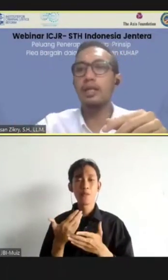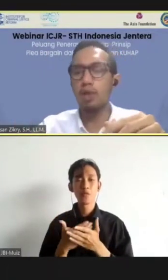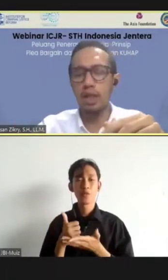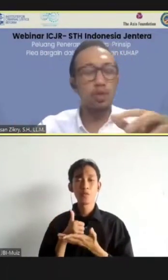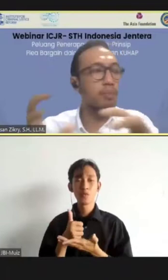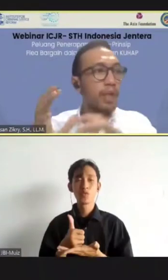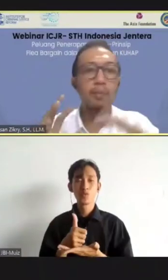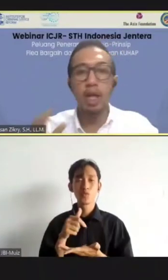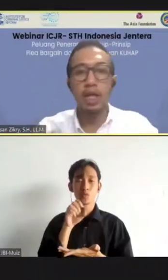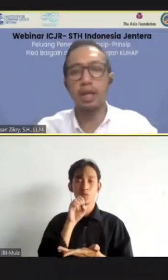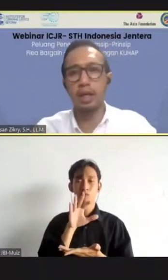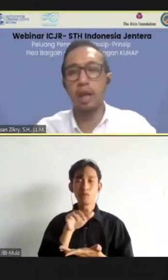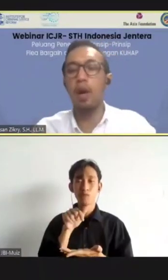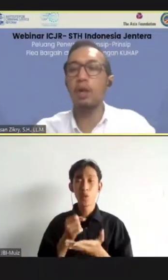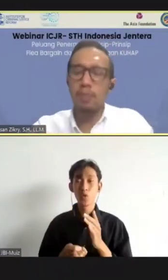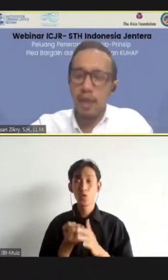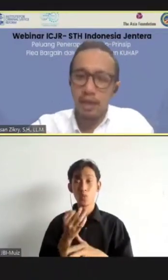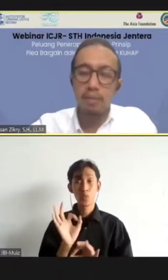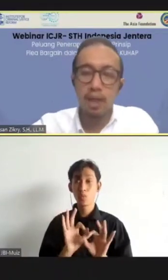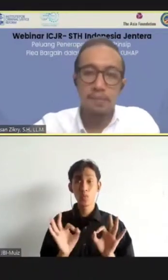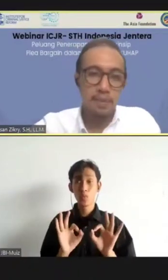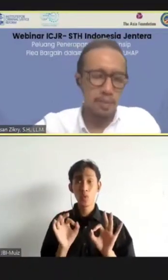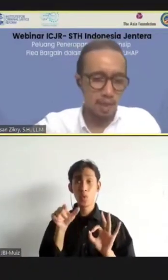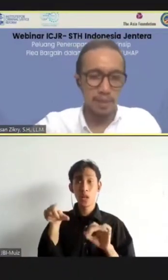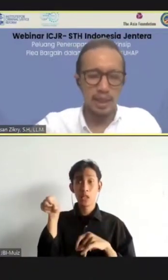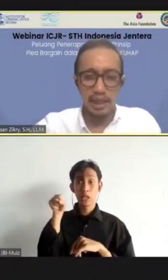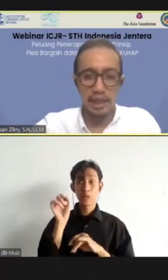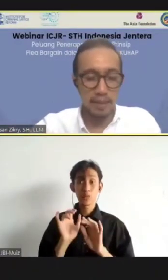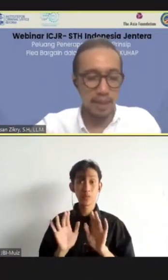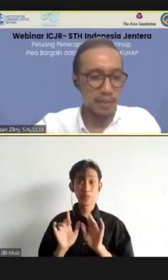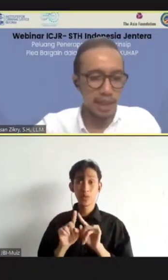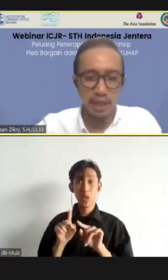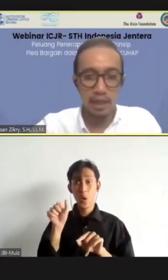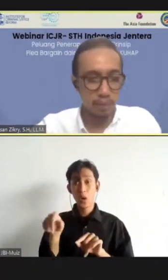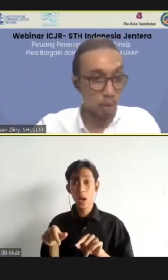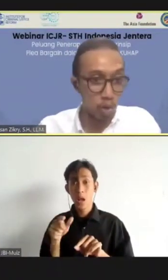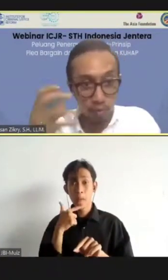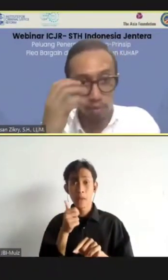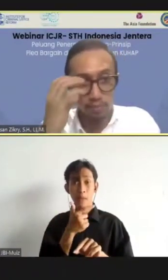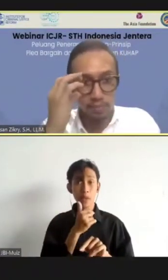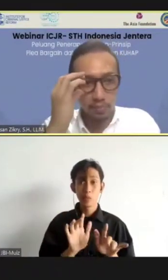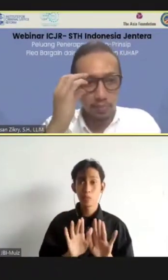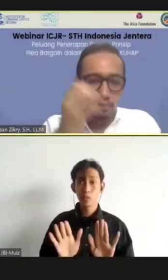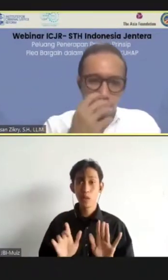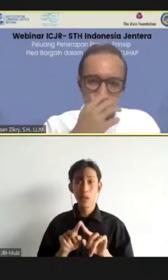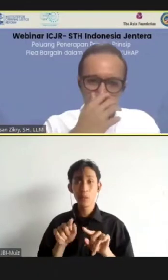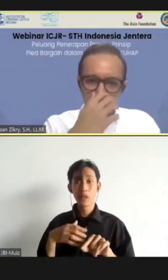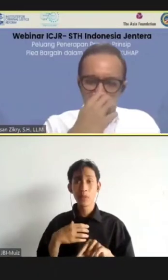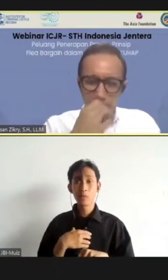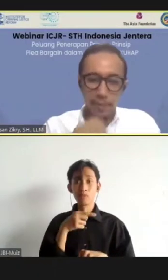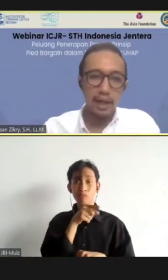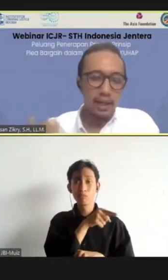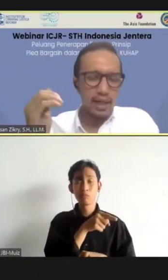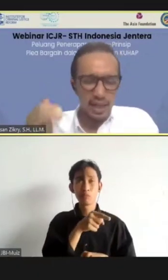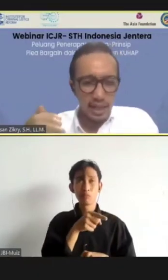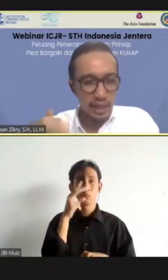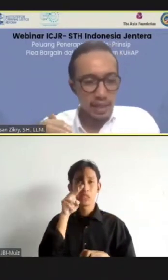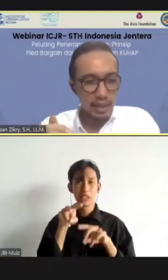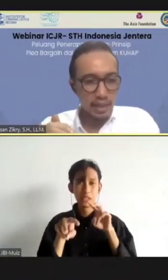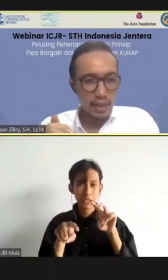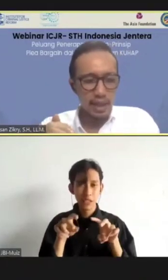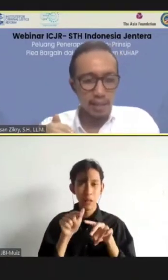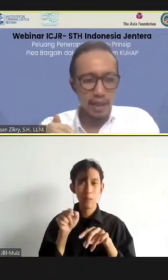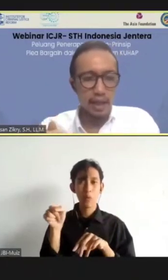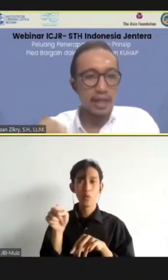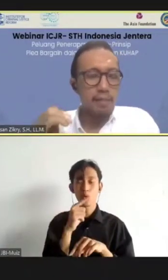pengakuan tersebut, dan sumbernya bukan dari terdakwa, atau pihak yang berkepentingan dalam ini, penyidik atau penuntut umum. Tujuannya apa? Ini